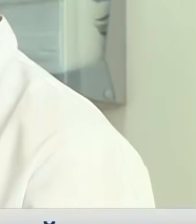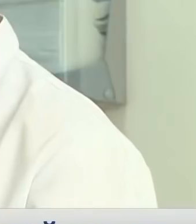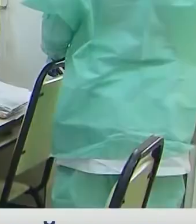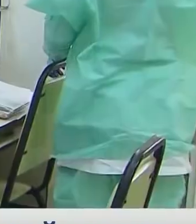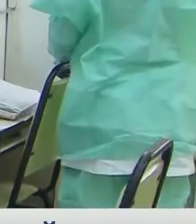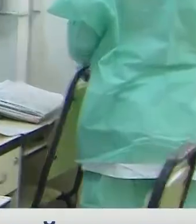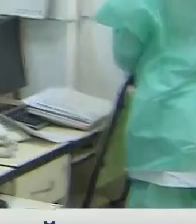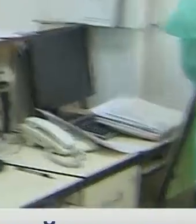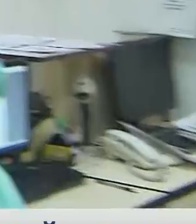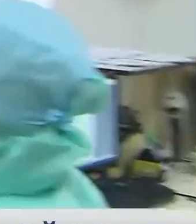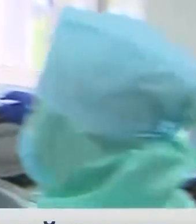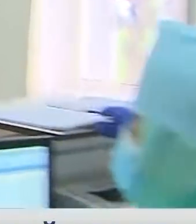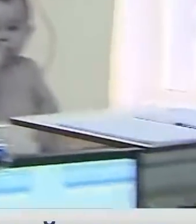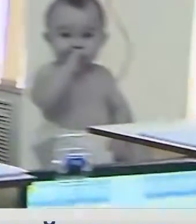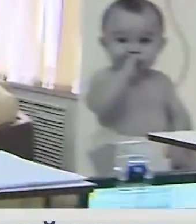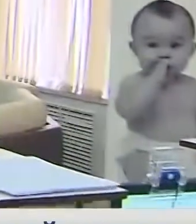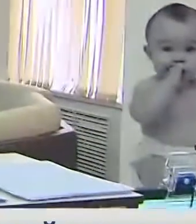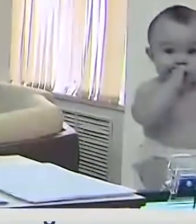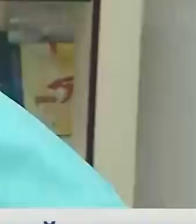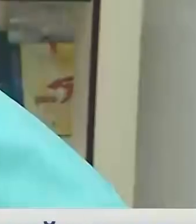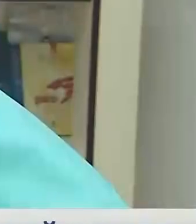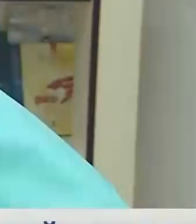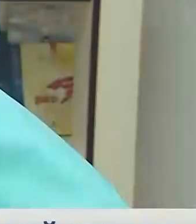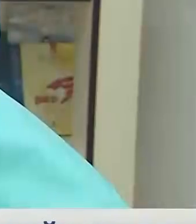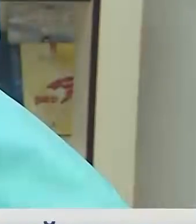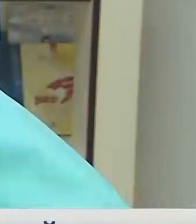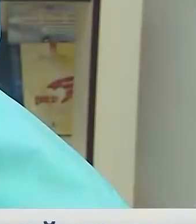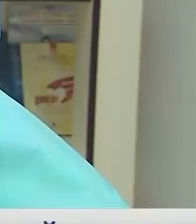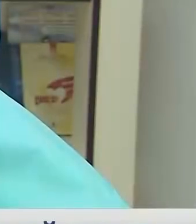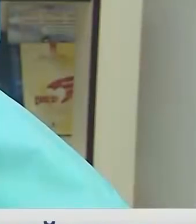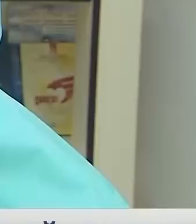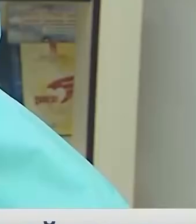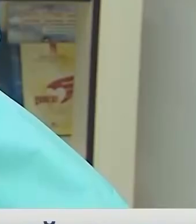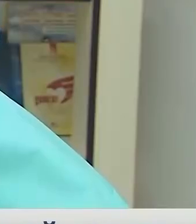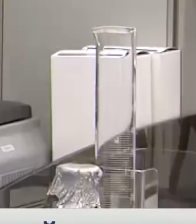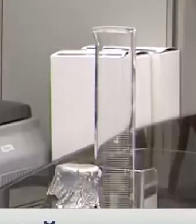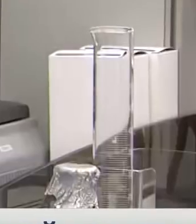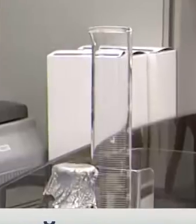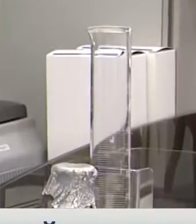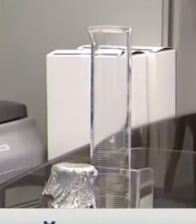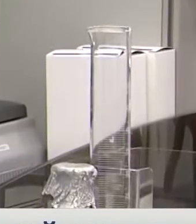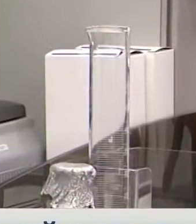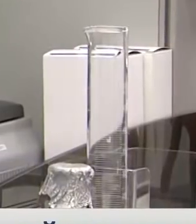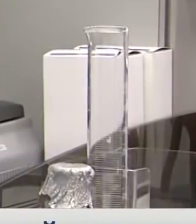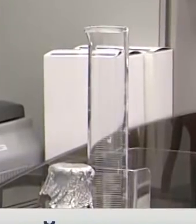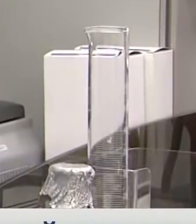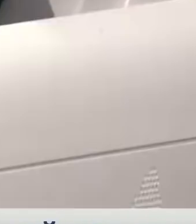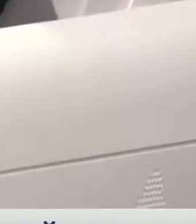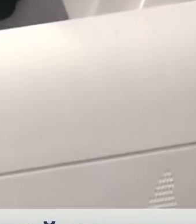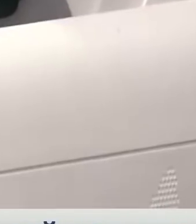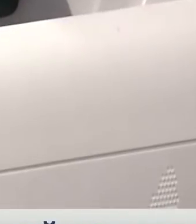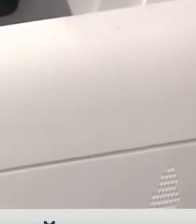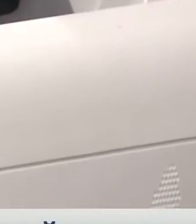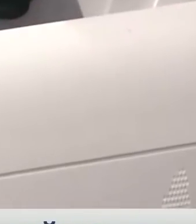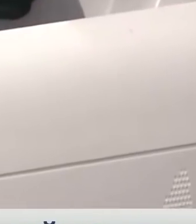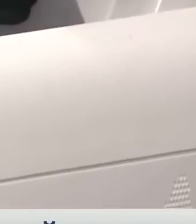Карагандинская. В них усиливается контроль за соблюдением действующих запретов. Остальные регионы пока в зеленой зоне. С начала